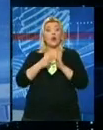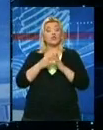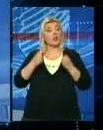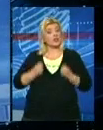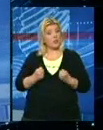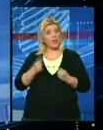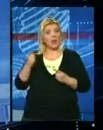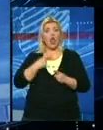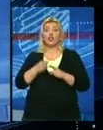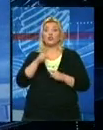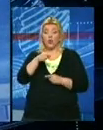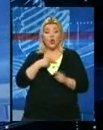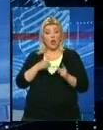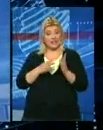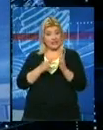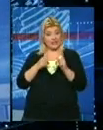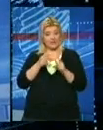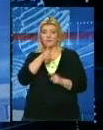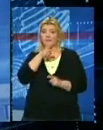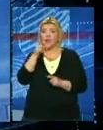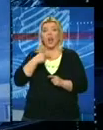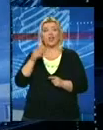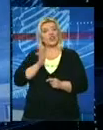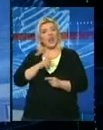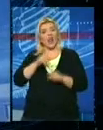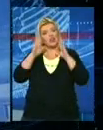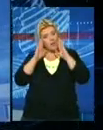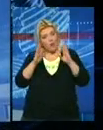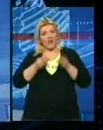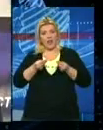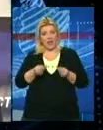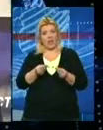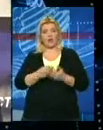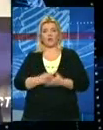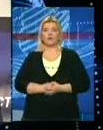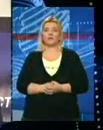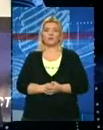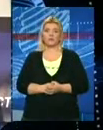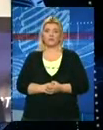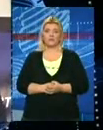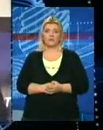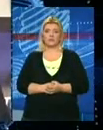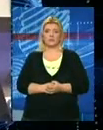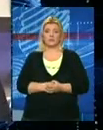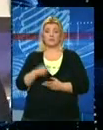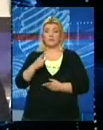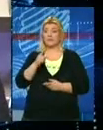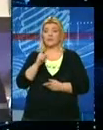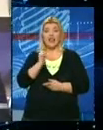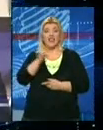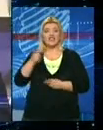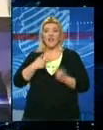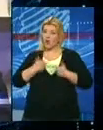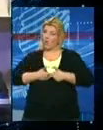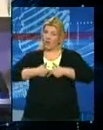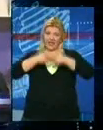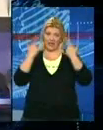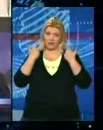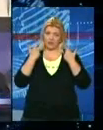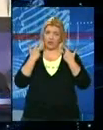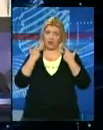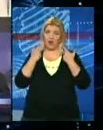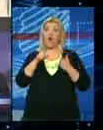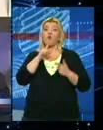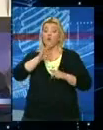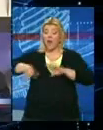stabilnosti zbog čega SNS straži da im građani ukažu poverenje. Da bude svakome jasno da